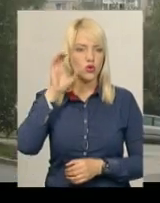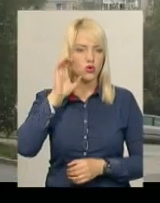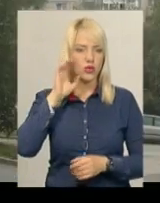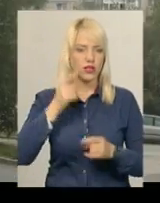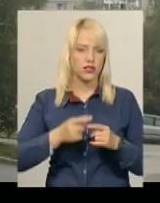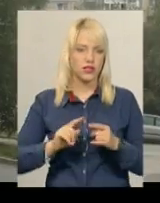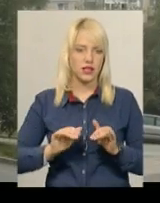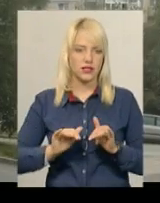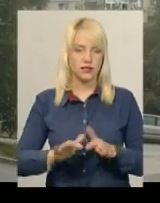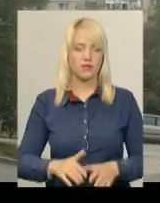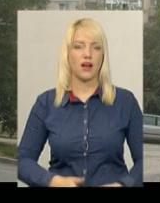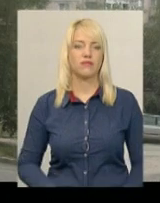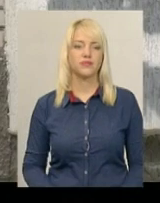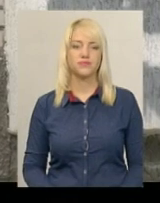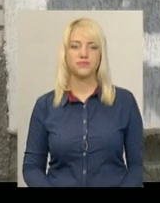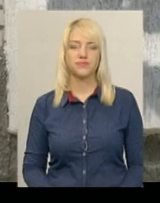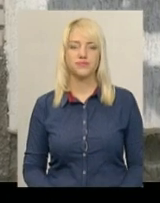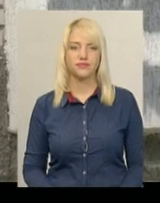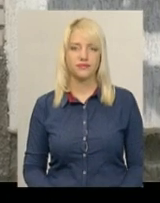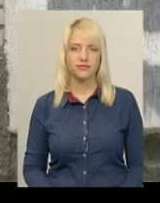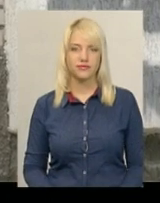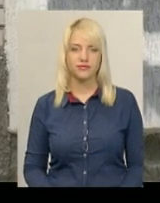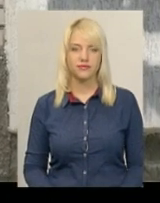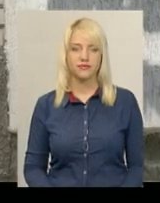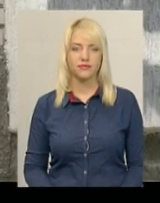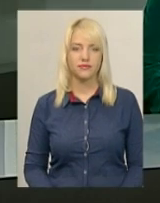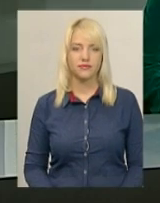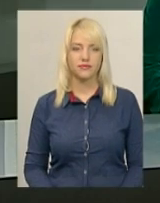справи. Тетяна Пресикар, Іван Мовчан, новини Поділляцентр.